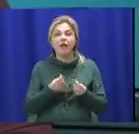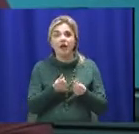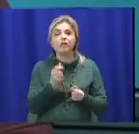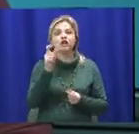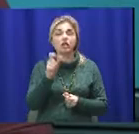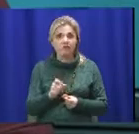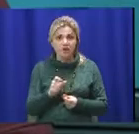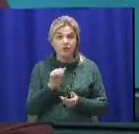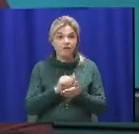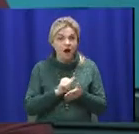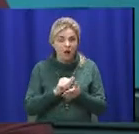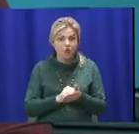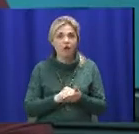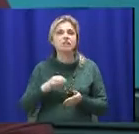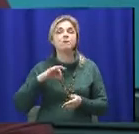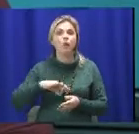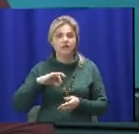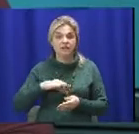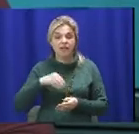відбувається. терміналів,